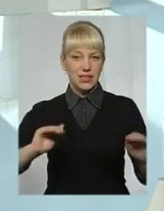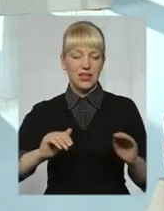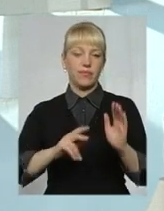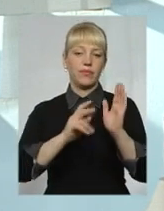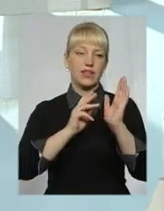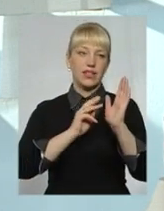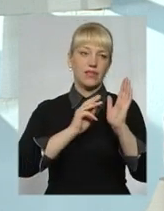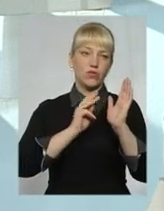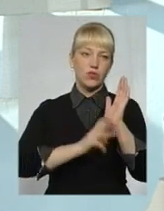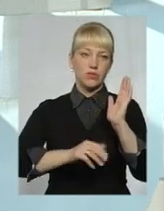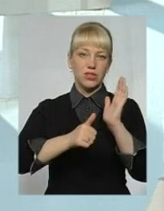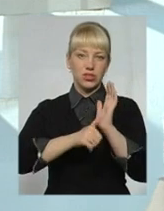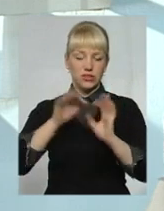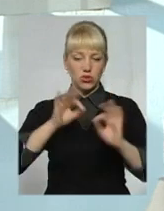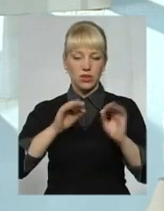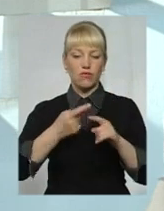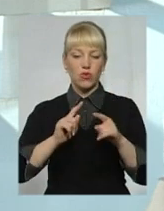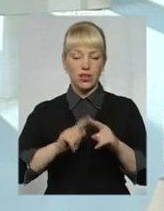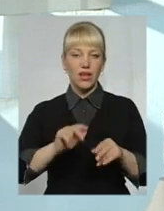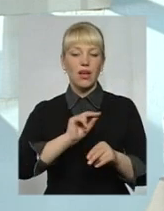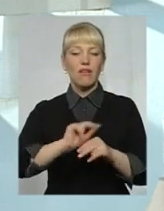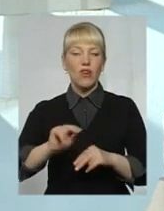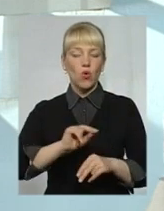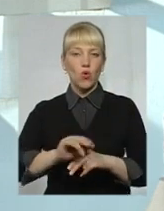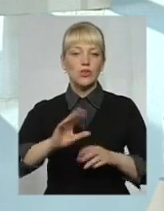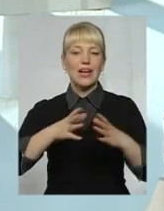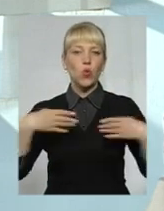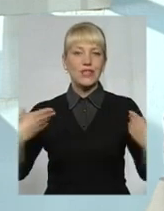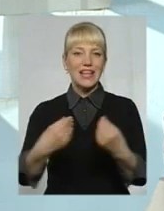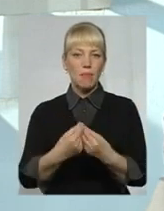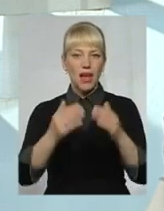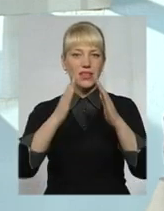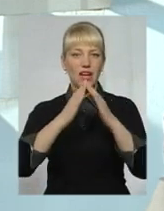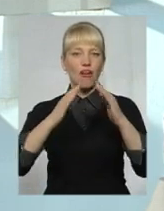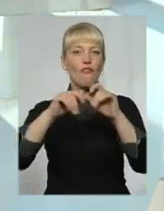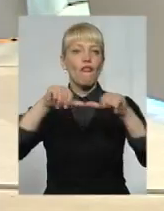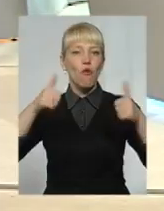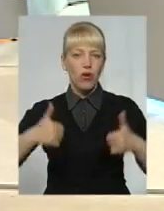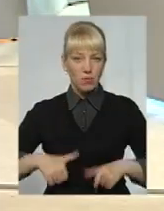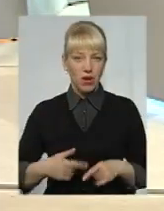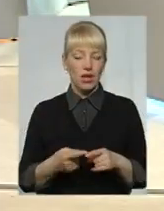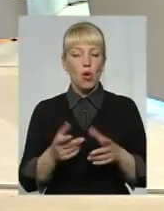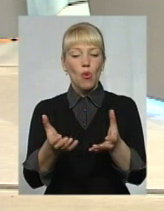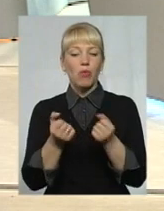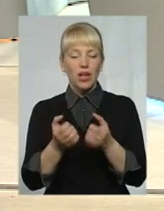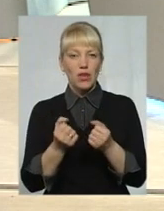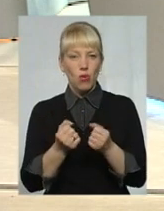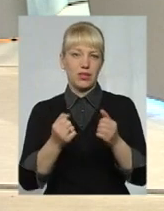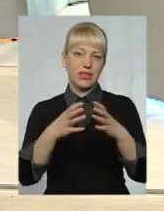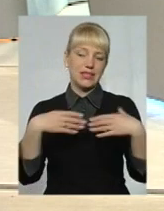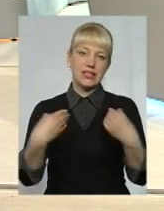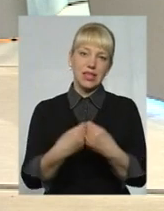% цих дітей, вони виховуються в сімейних формах, тобто вони під опікою, вони в прийомних сім'ях, в будинках сімейного типу.